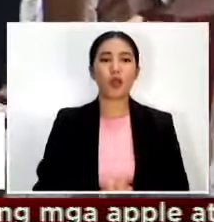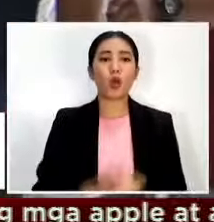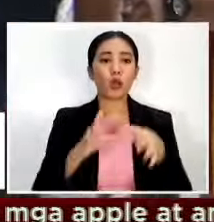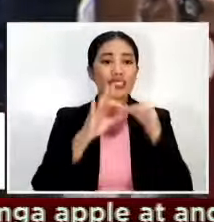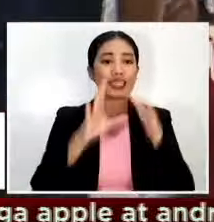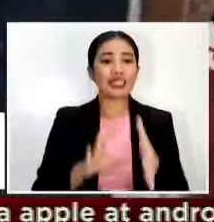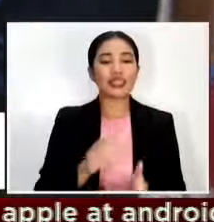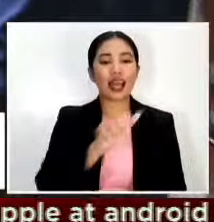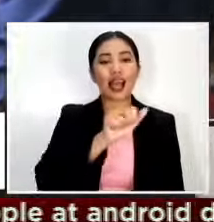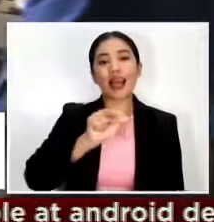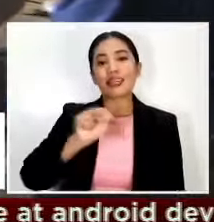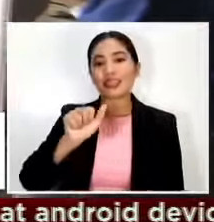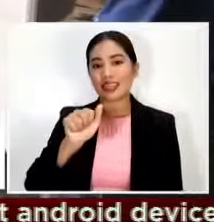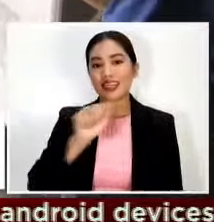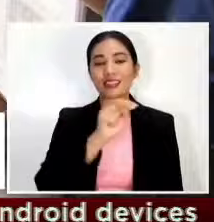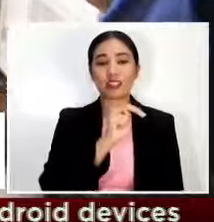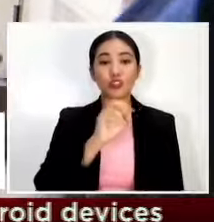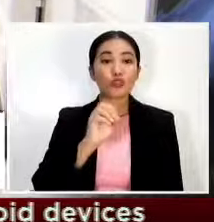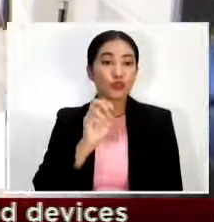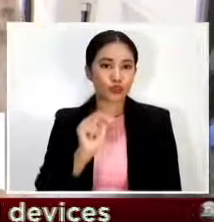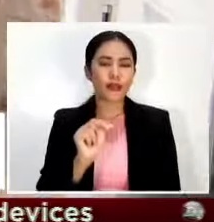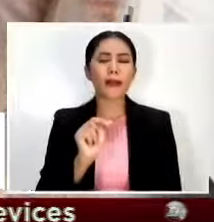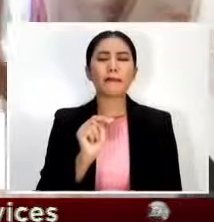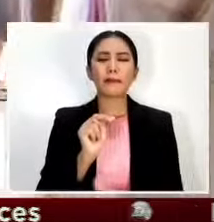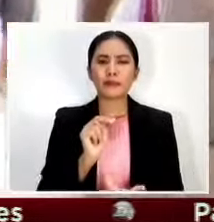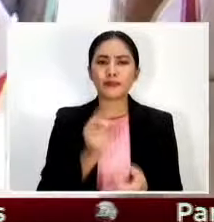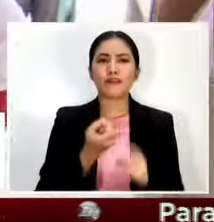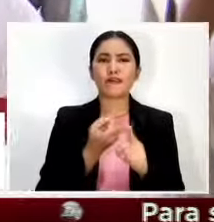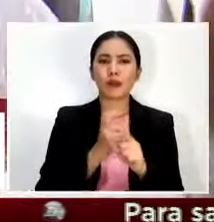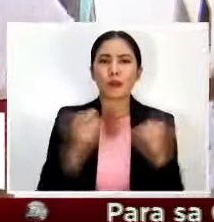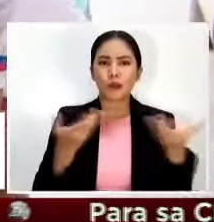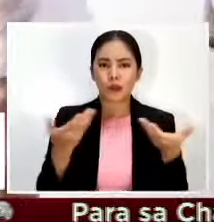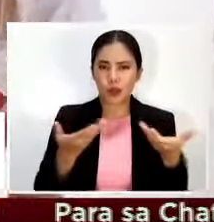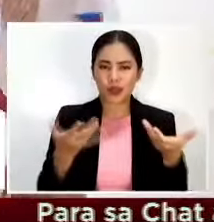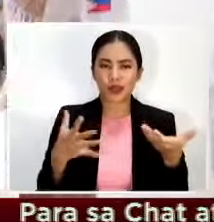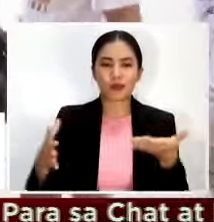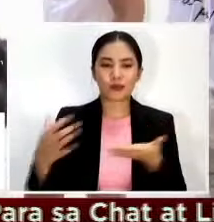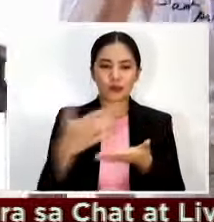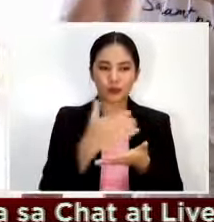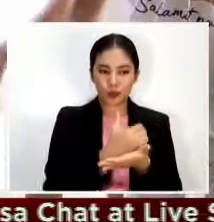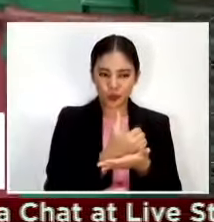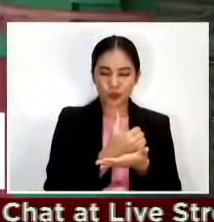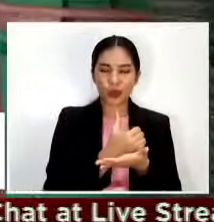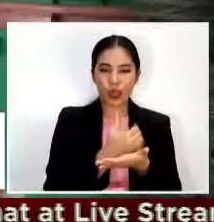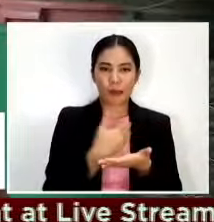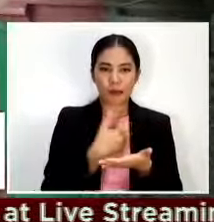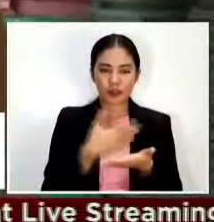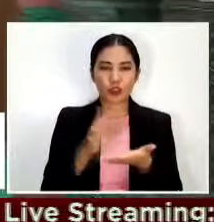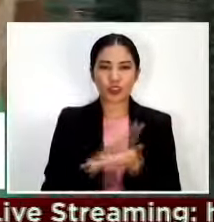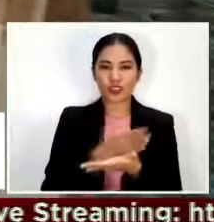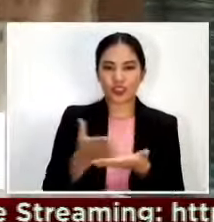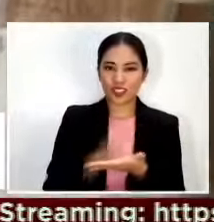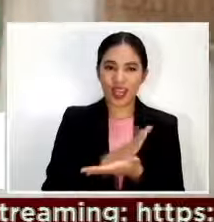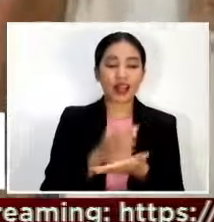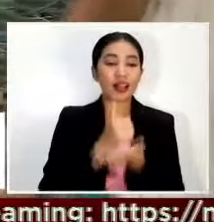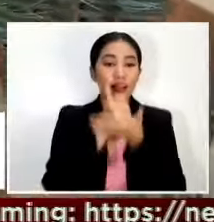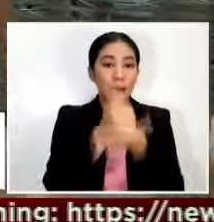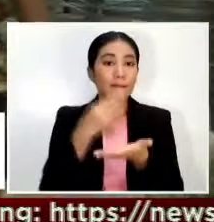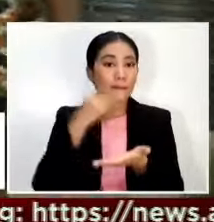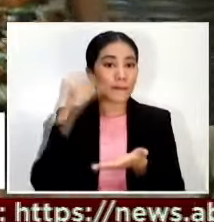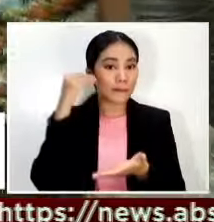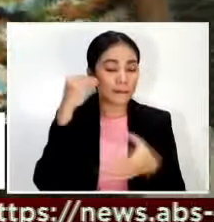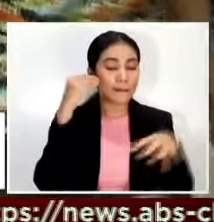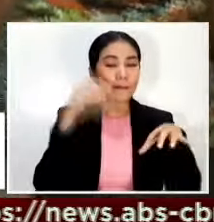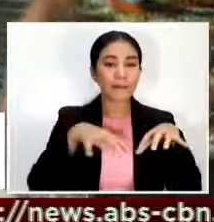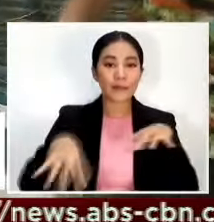nagsimula lamang sa mga naipong goods ang community pantry na naipamahagi sa tulong ng mga kapitbahay At makalipas ang